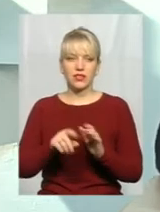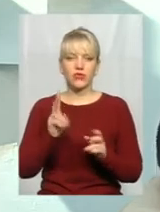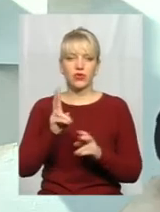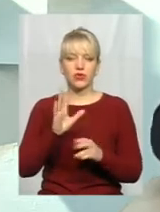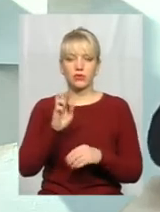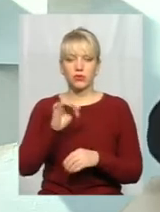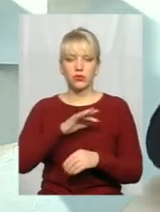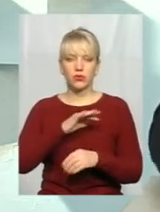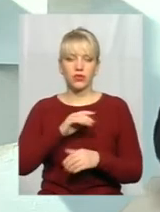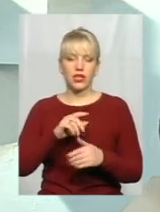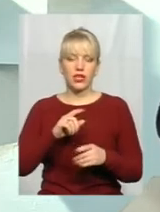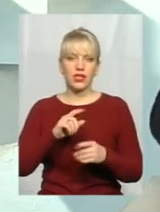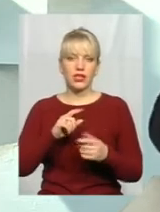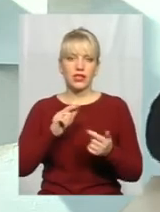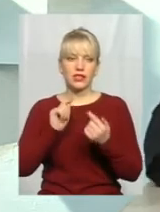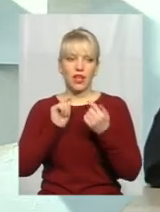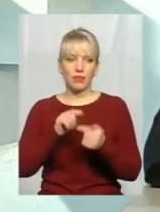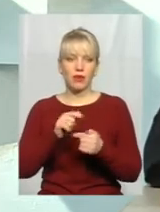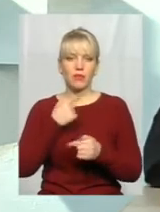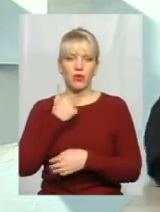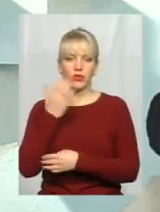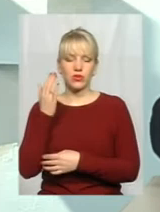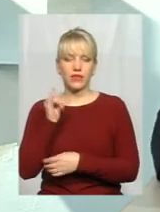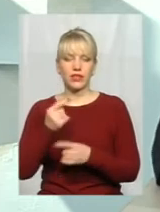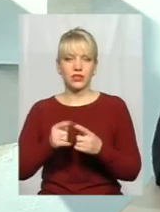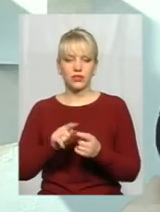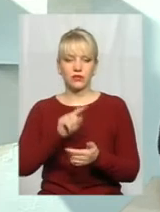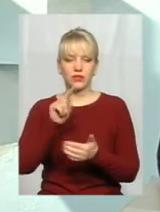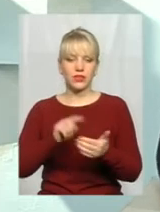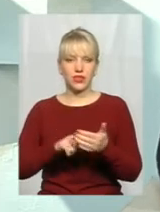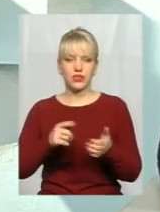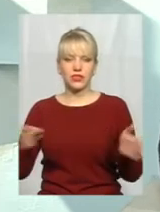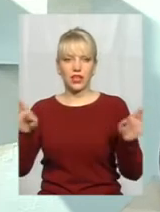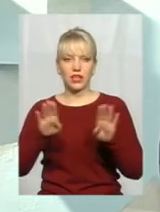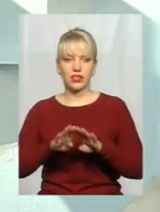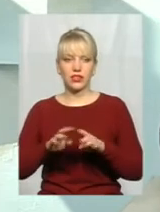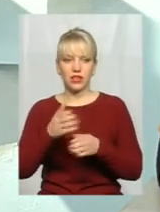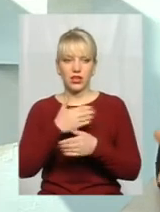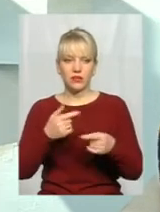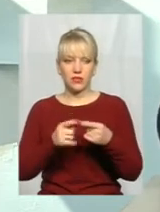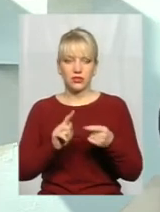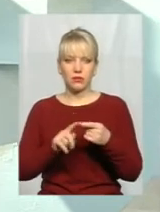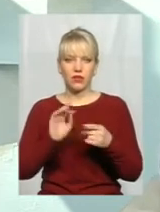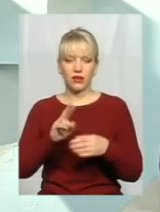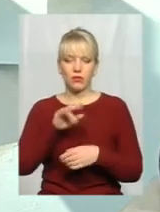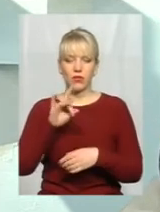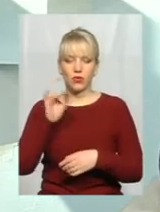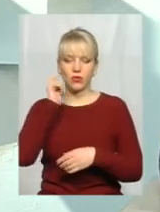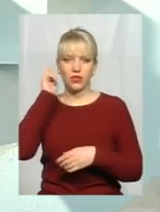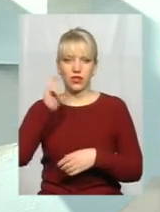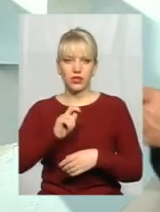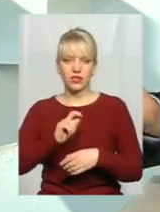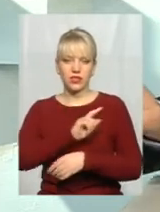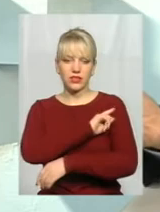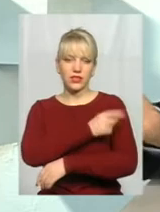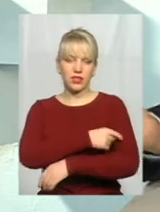заперечення, проголосувати, і на цьому питання закрите. Ми себе ідентифікували, як проукраїнська сила